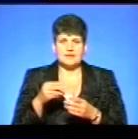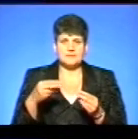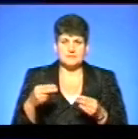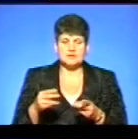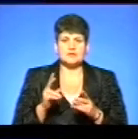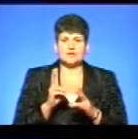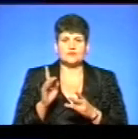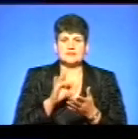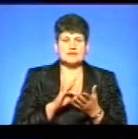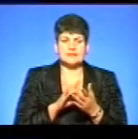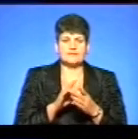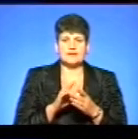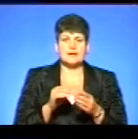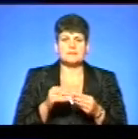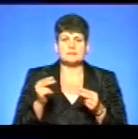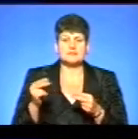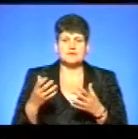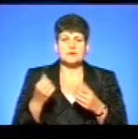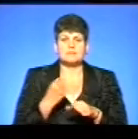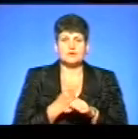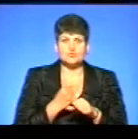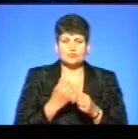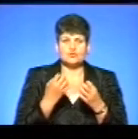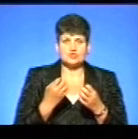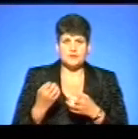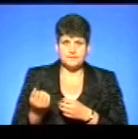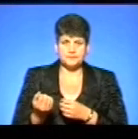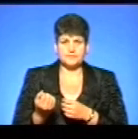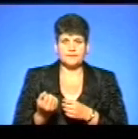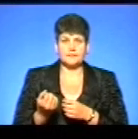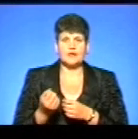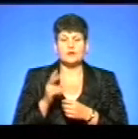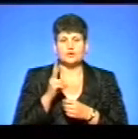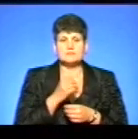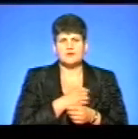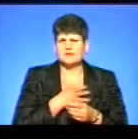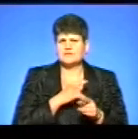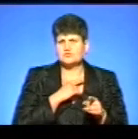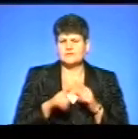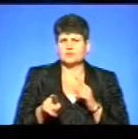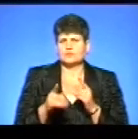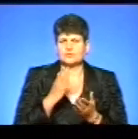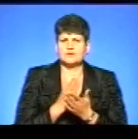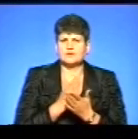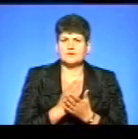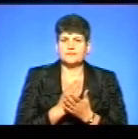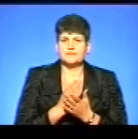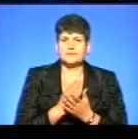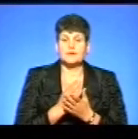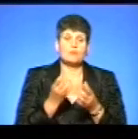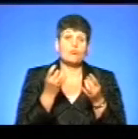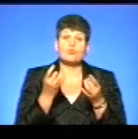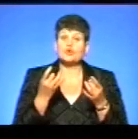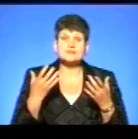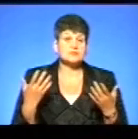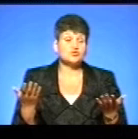нас центрів не уклав. Так що ми працюємо далі ще... Крім тих приватних, я знову згадала. Бачите, якось з приватників швидше це все відбувається. попростіше,